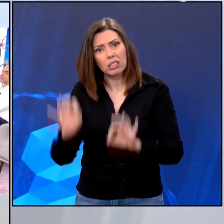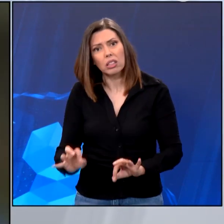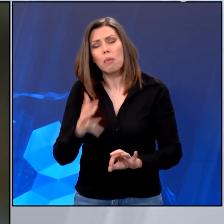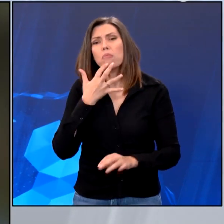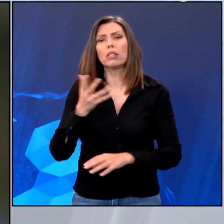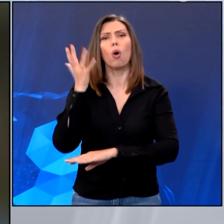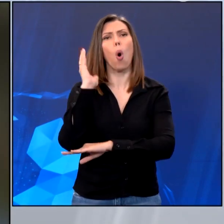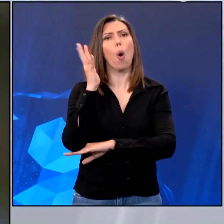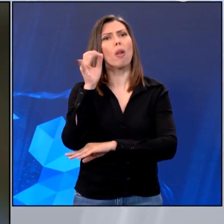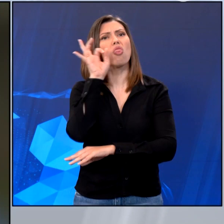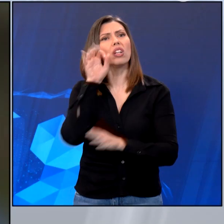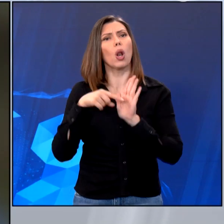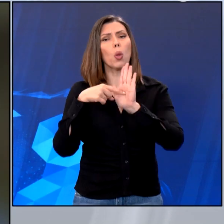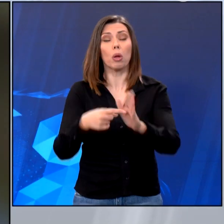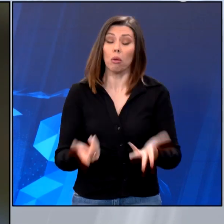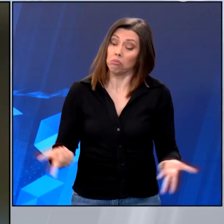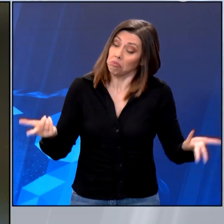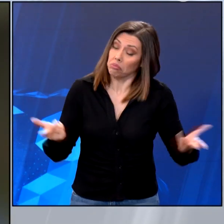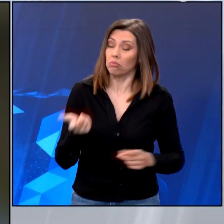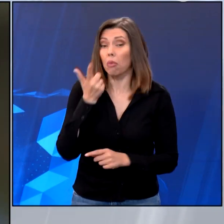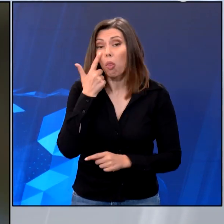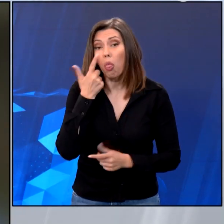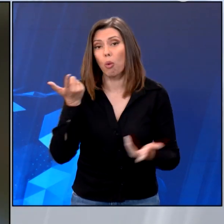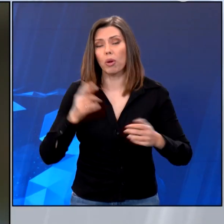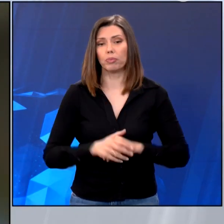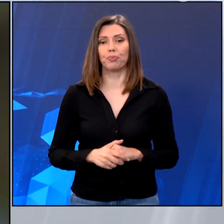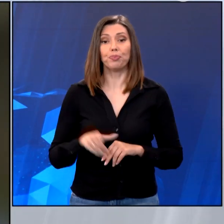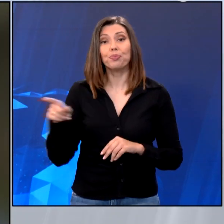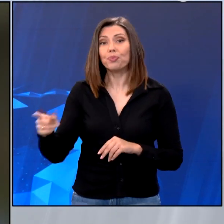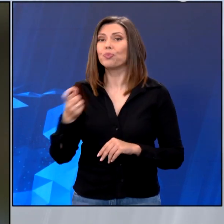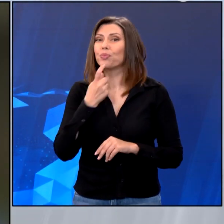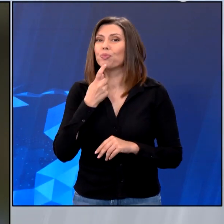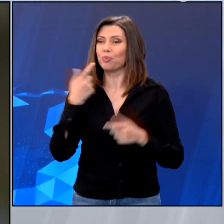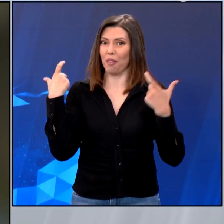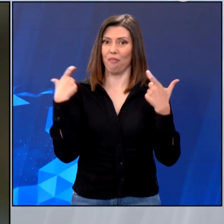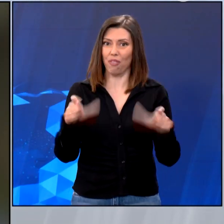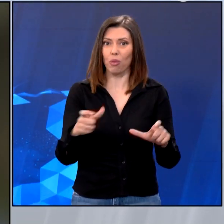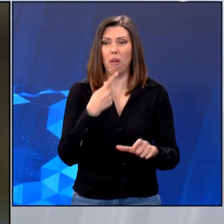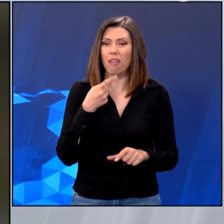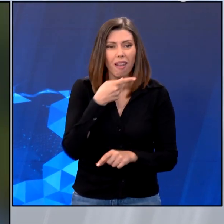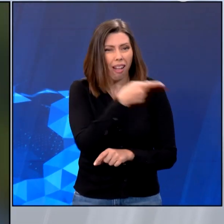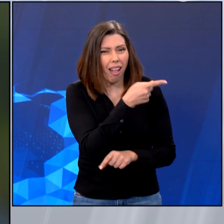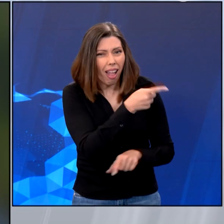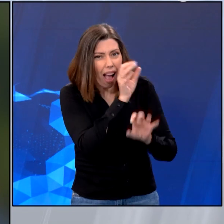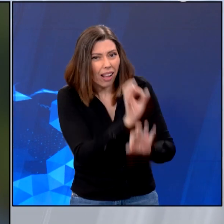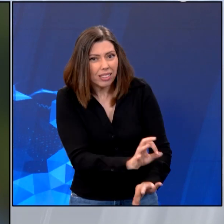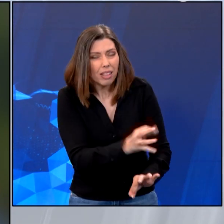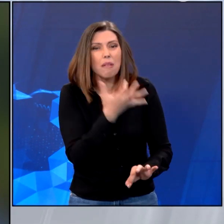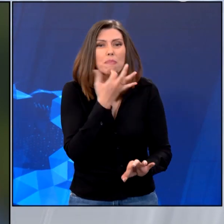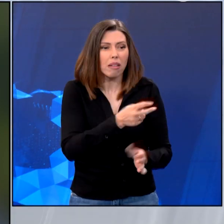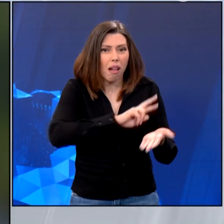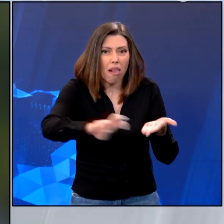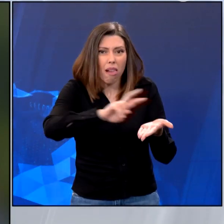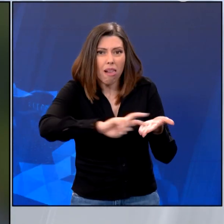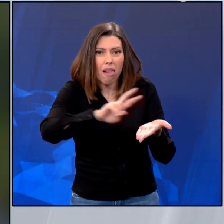το δούμε. Κόμμα που σας κλέβει τα χρήματα από το πορτοφόλι με την αισχροκέρδεια στο σούπερ μάρκετ ζητάει το πόθεν έσχεσ μου. Στην ομιλία μου στην